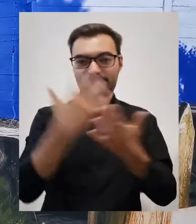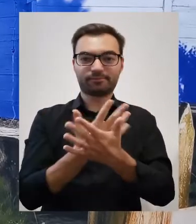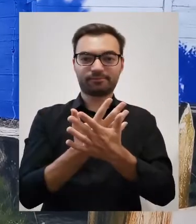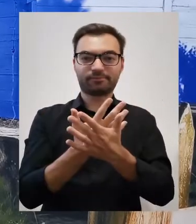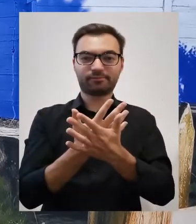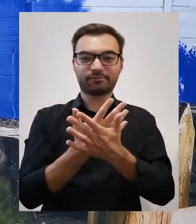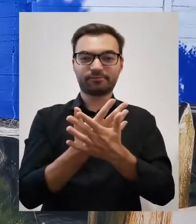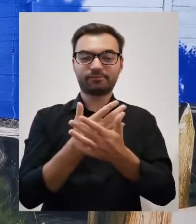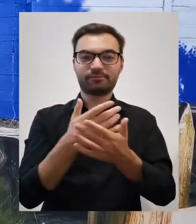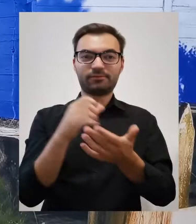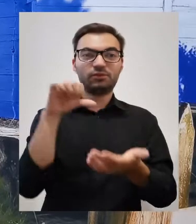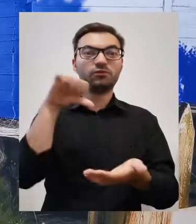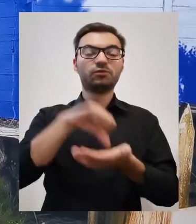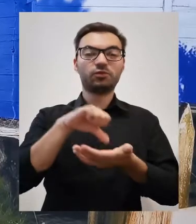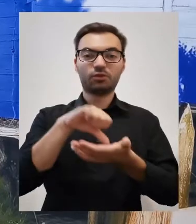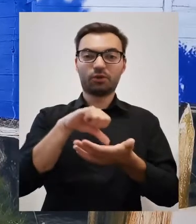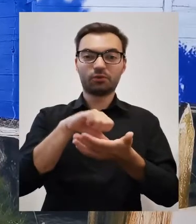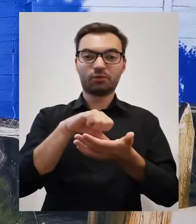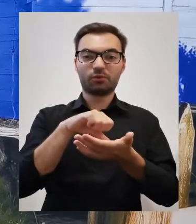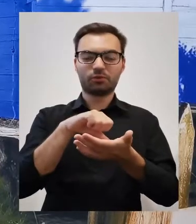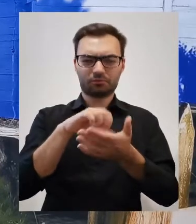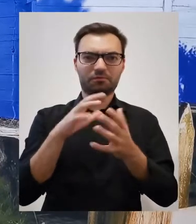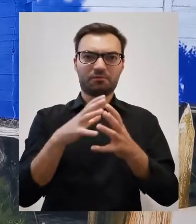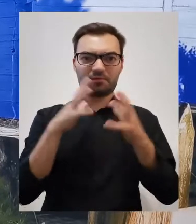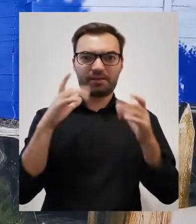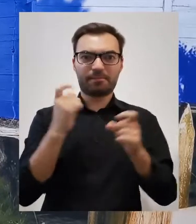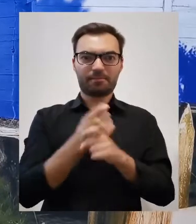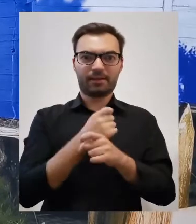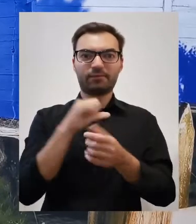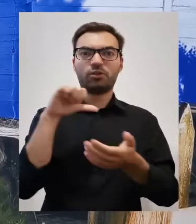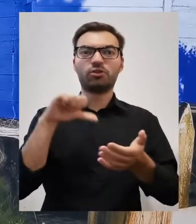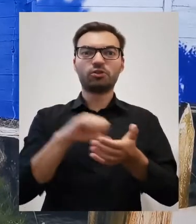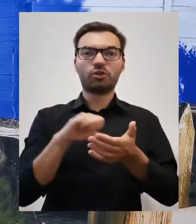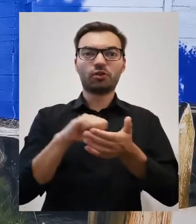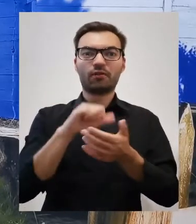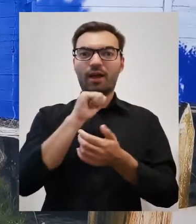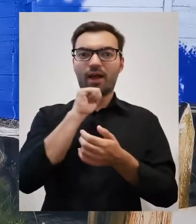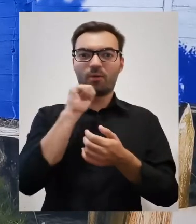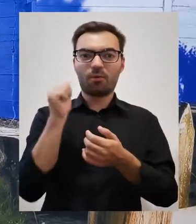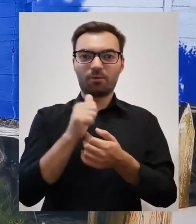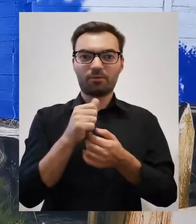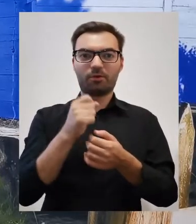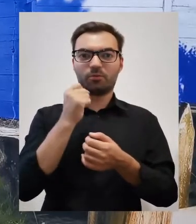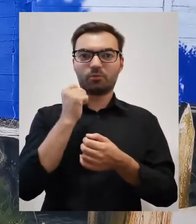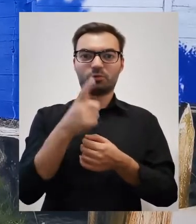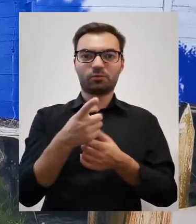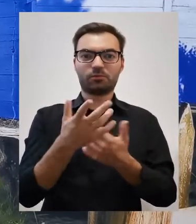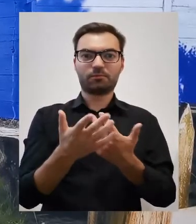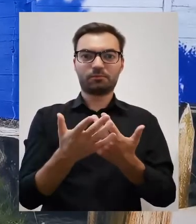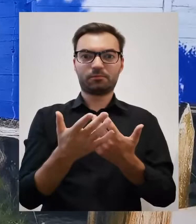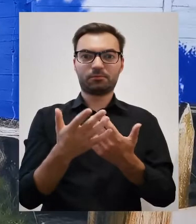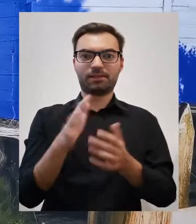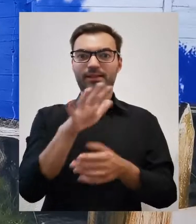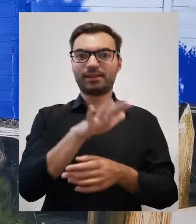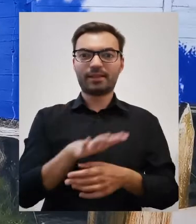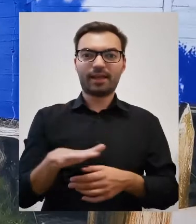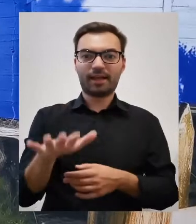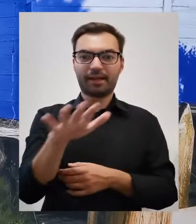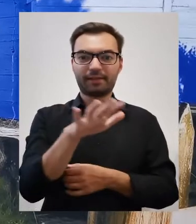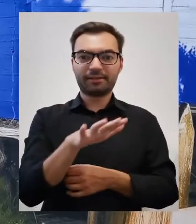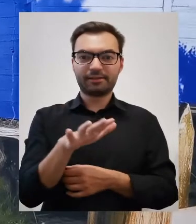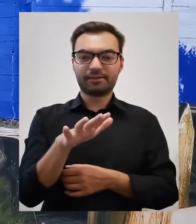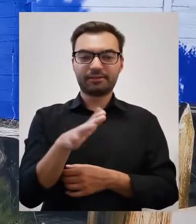A tutaj nagle, w środku całkiem sporego kraju, środkowej Europie, odnajduje się